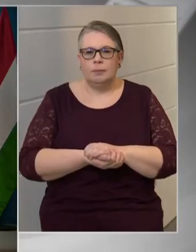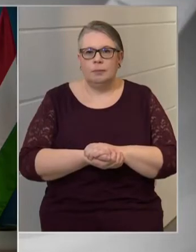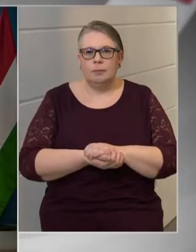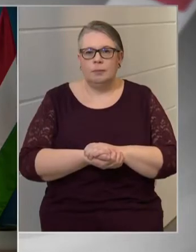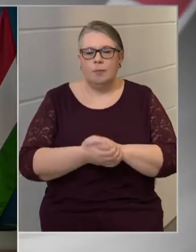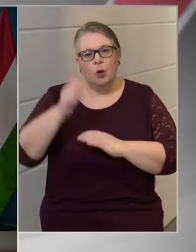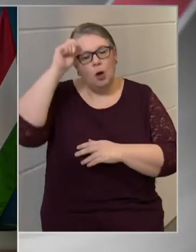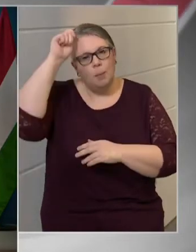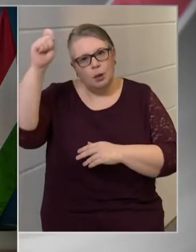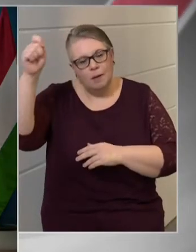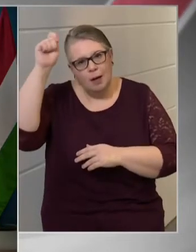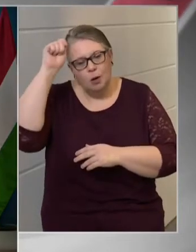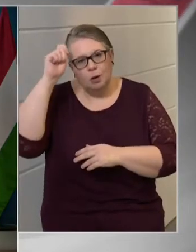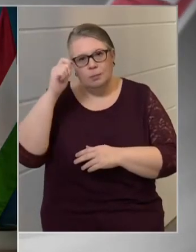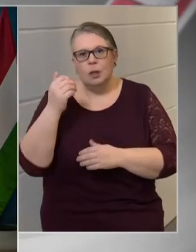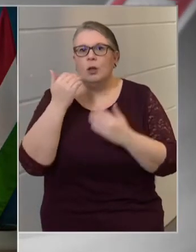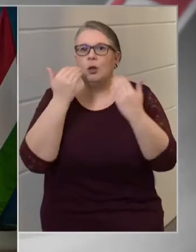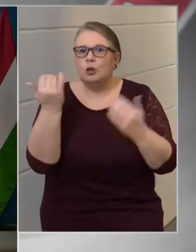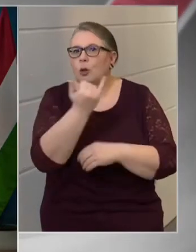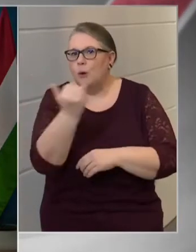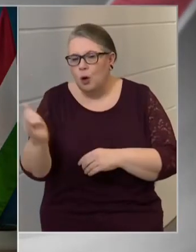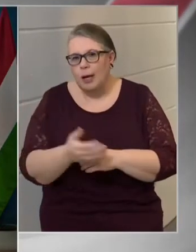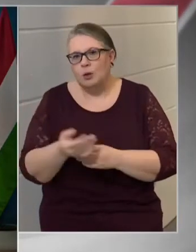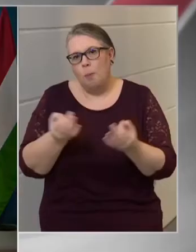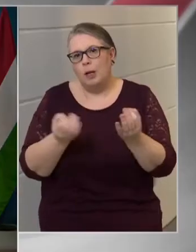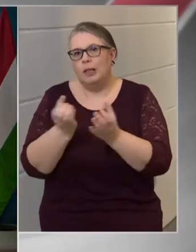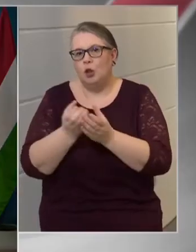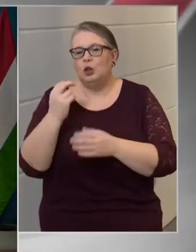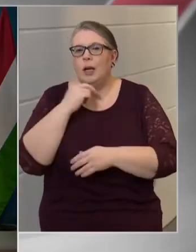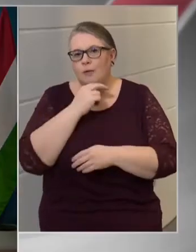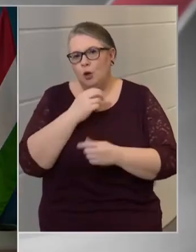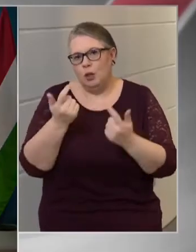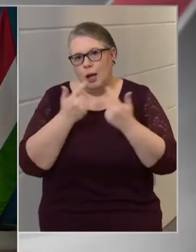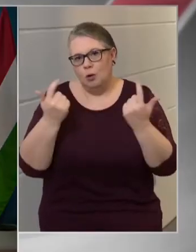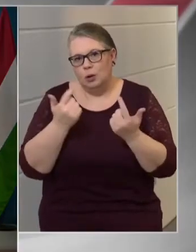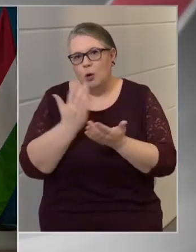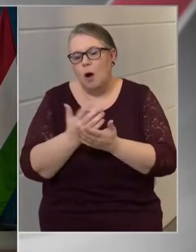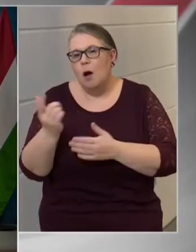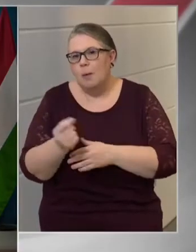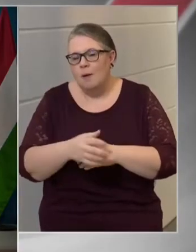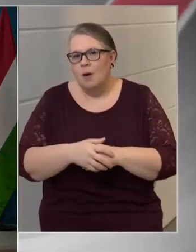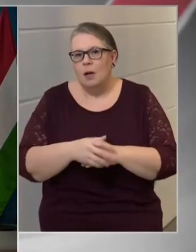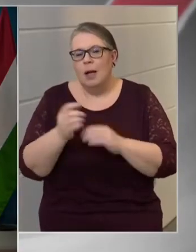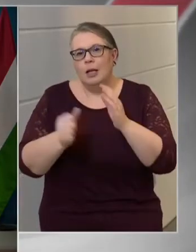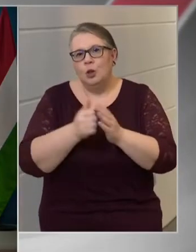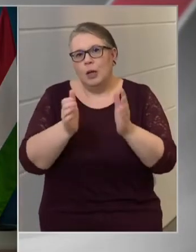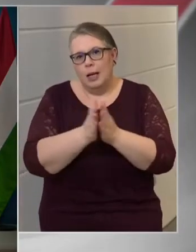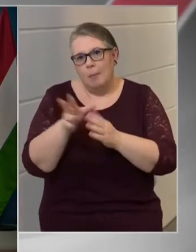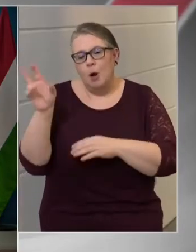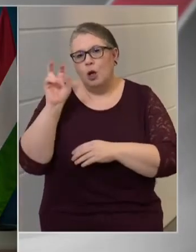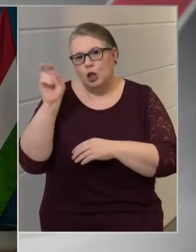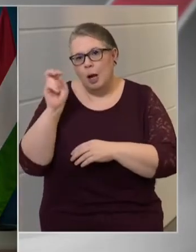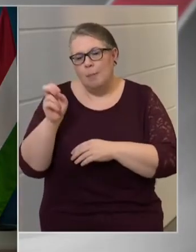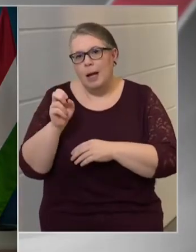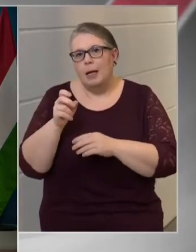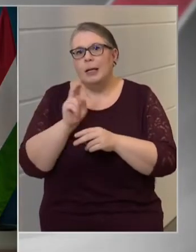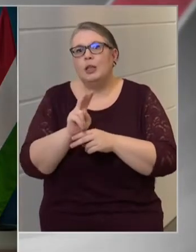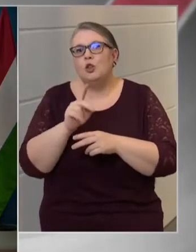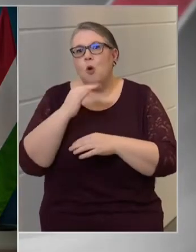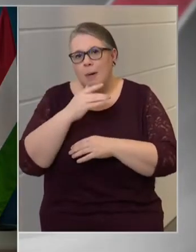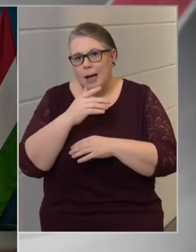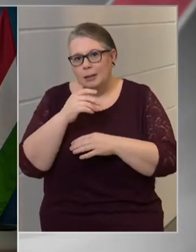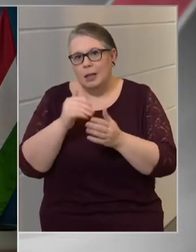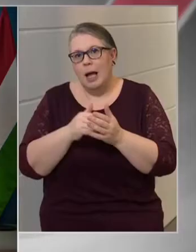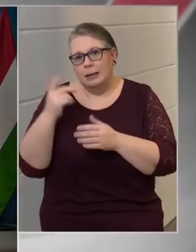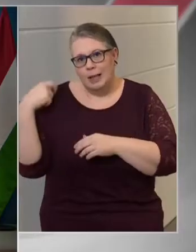Jó napot kívánok! Köszöntöm Önöket az Operatív Törzs hétfői tájékoztatóján. Elsőként kérem hallgassák meg Kis Robert,